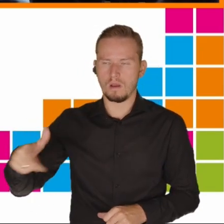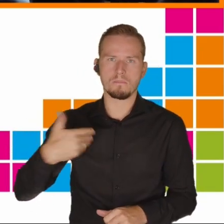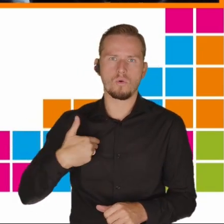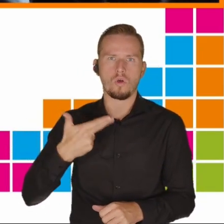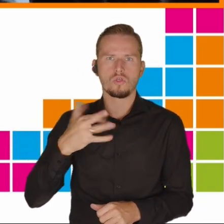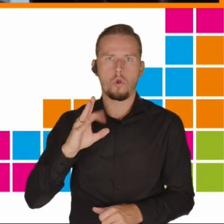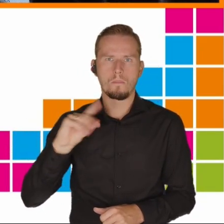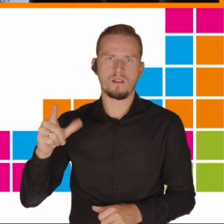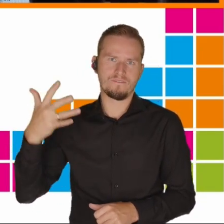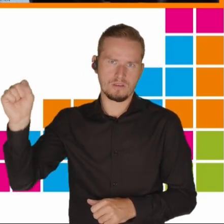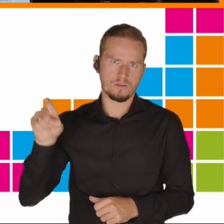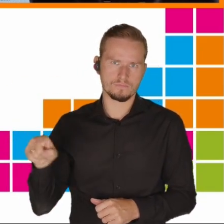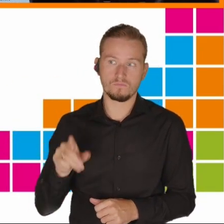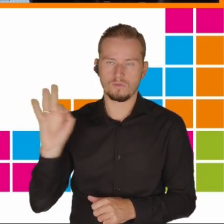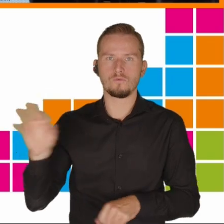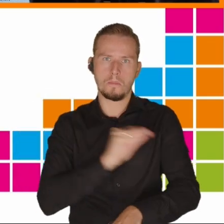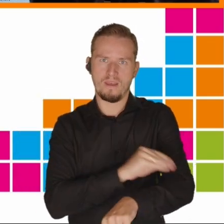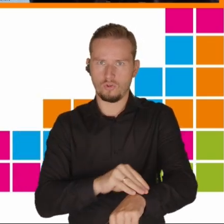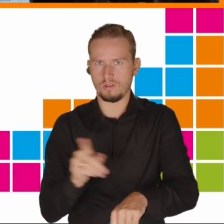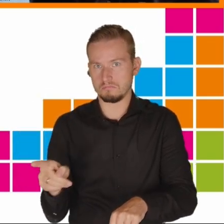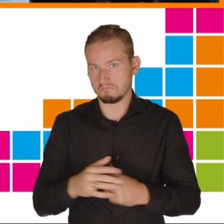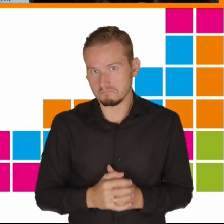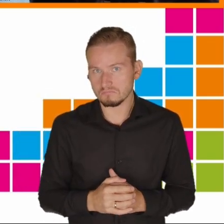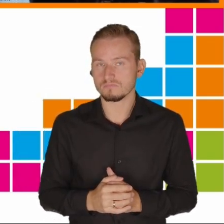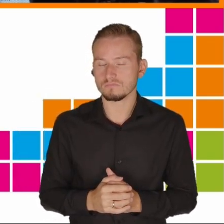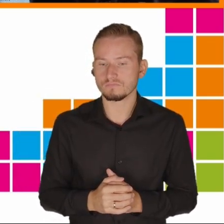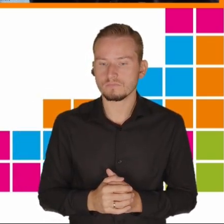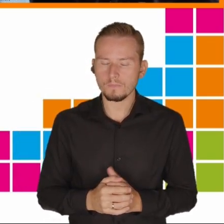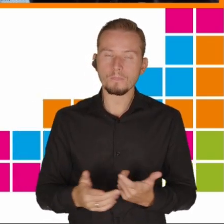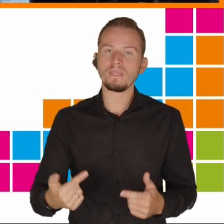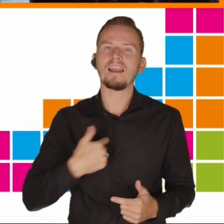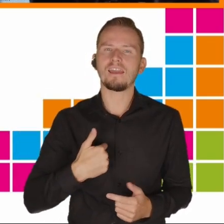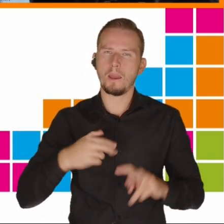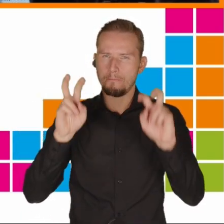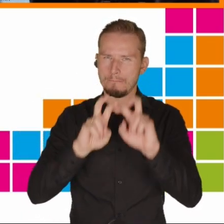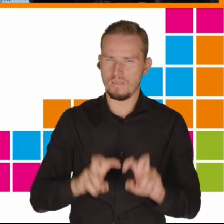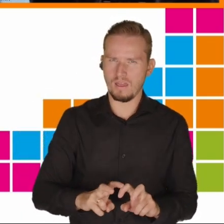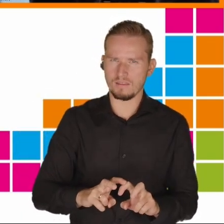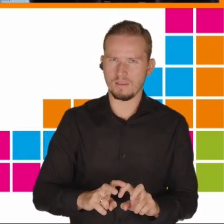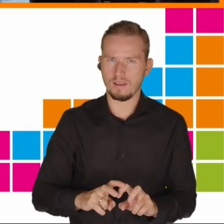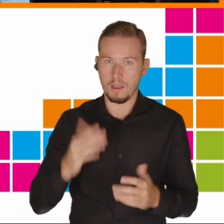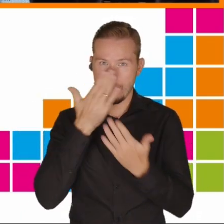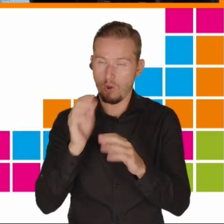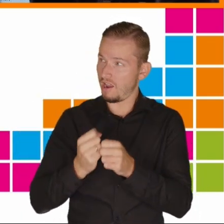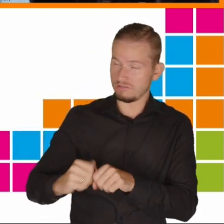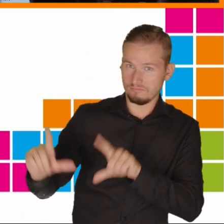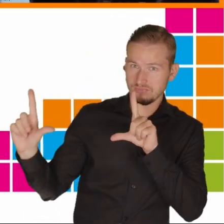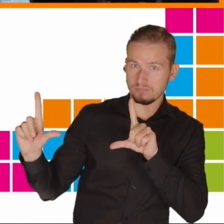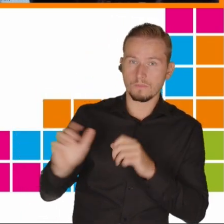W związku z tym badania, które ja Państwu przedstawię, to są wyniki